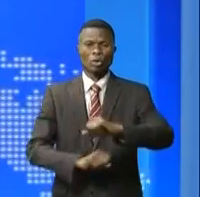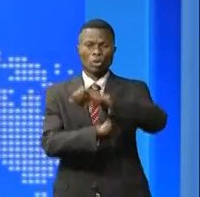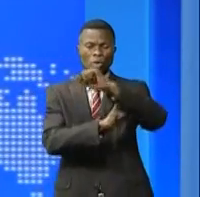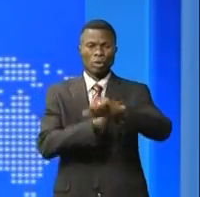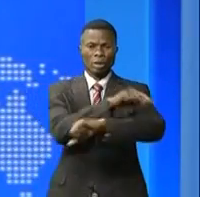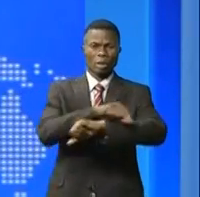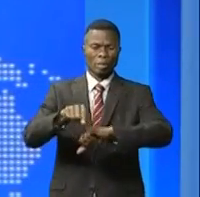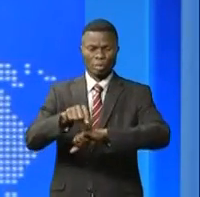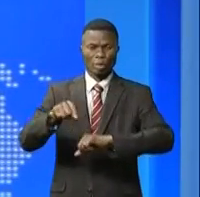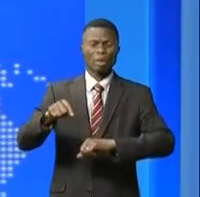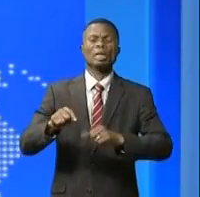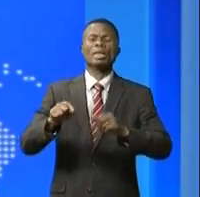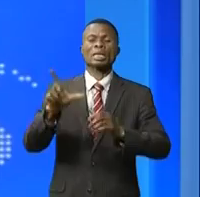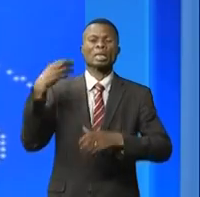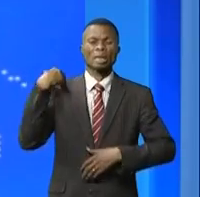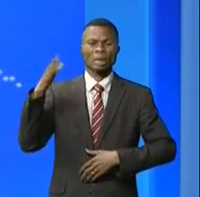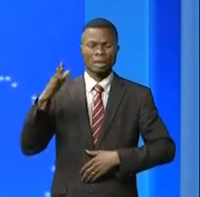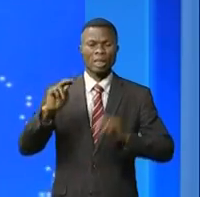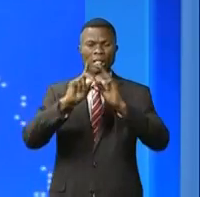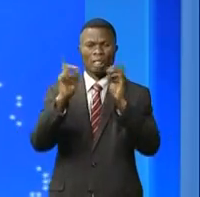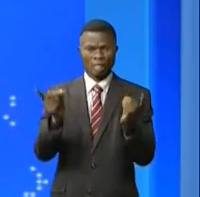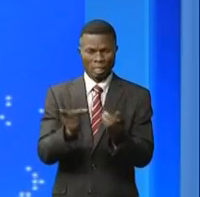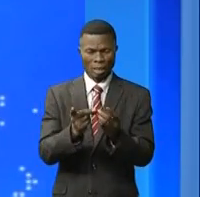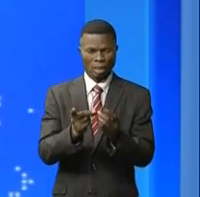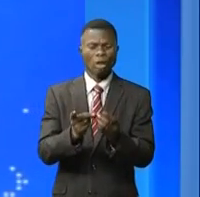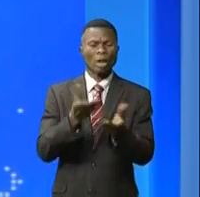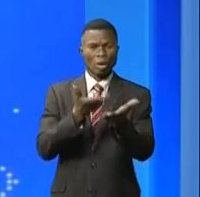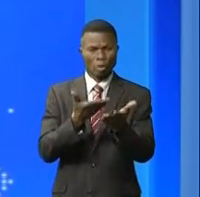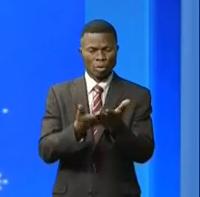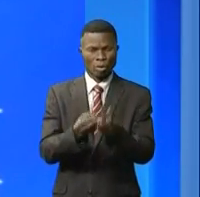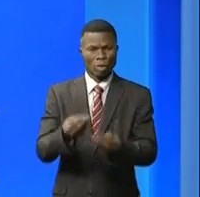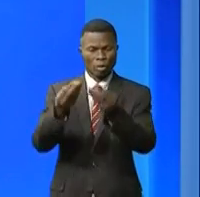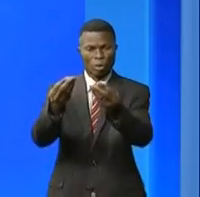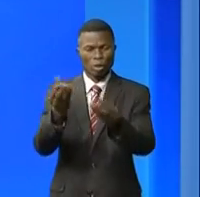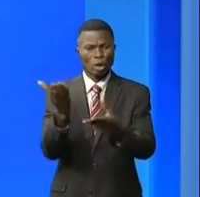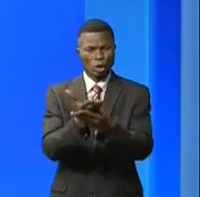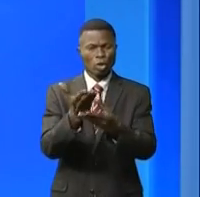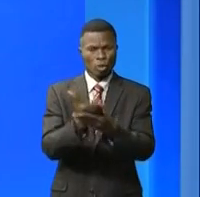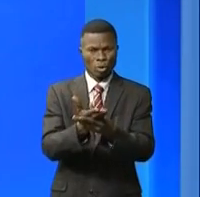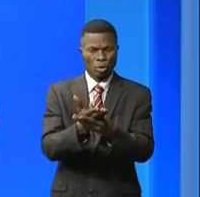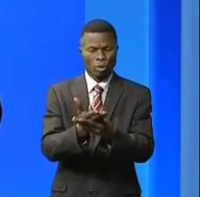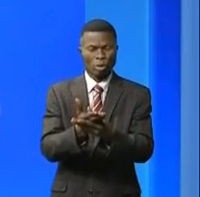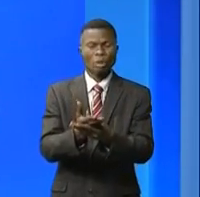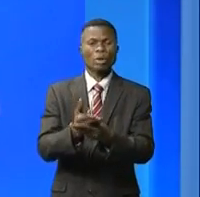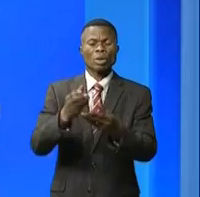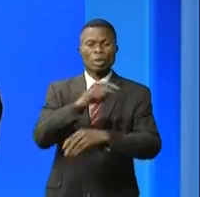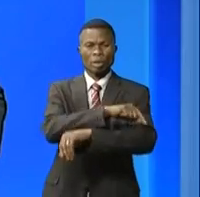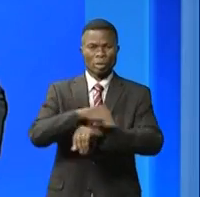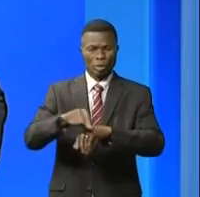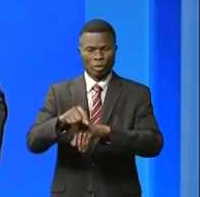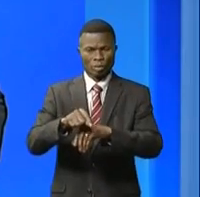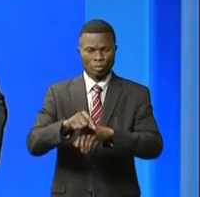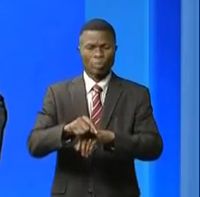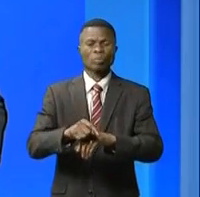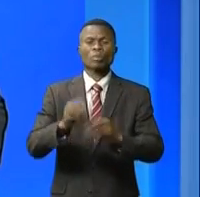aux institutions légalement établies. Une délégation de cette structure a déposé un mémorandum auprès du bureau de la